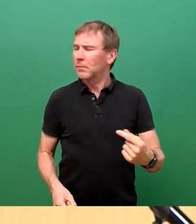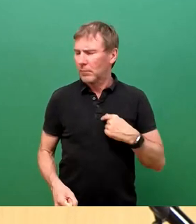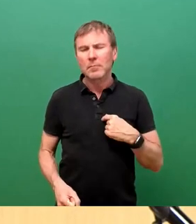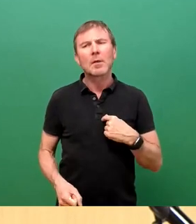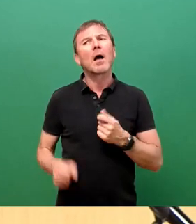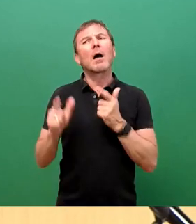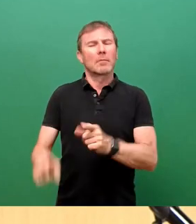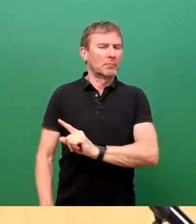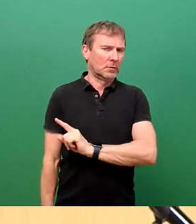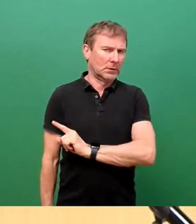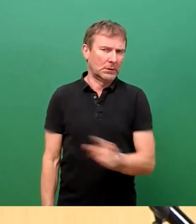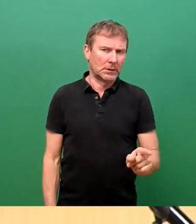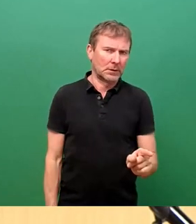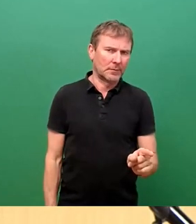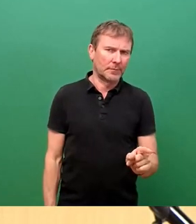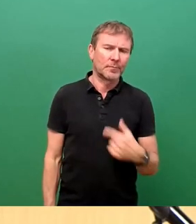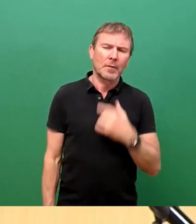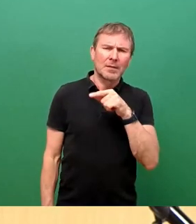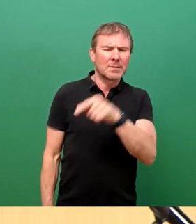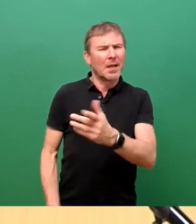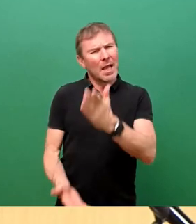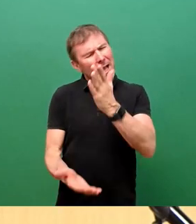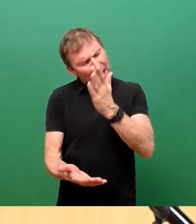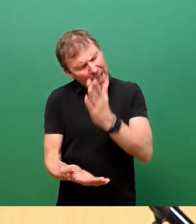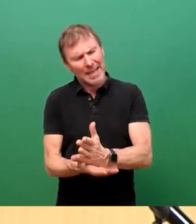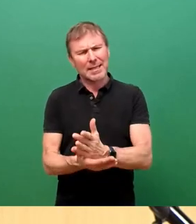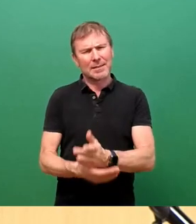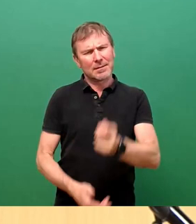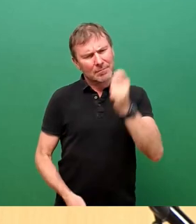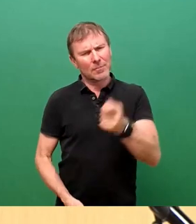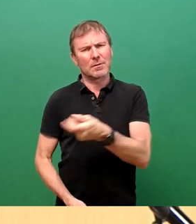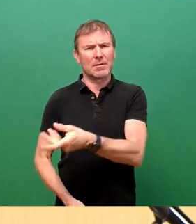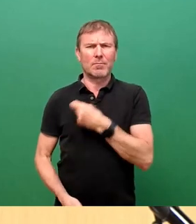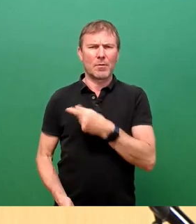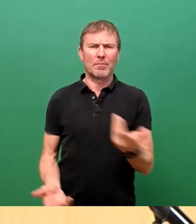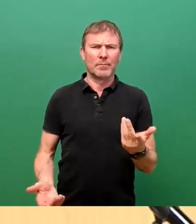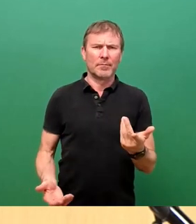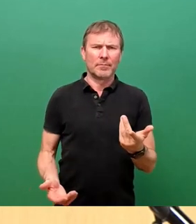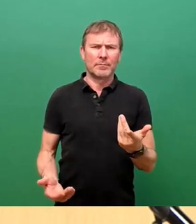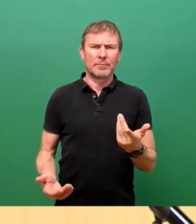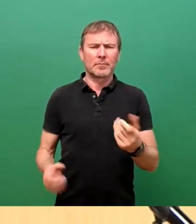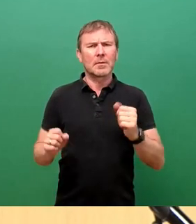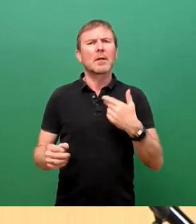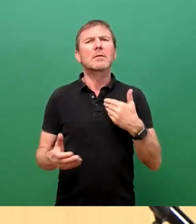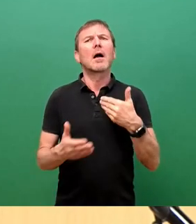sehen, dass wir hier endlich zum Zuge kommen und sagen auch hier ganz deutlich, dass es mit uns keine weitere